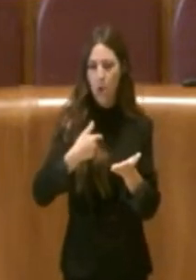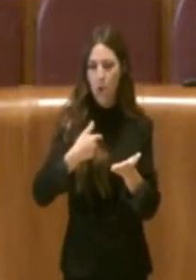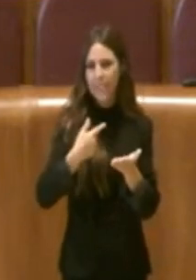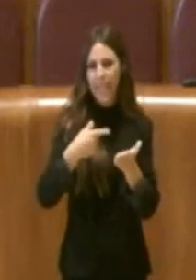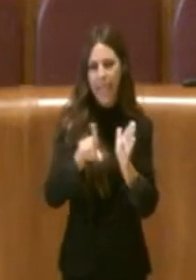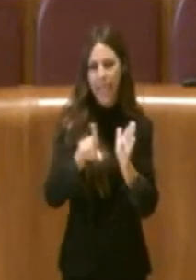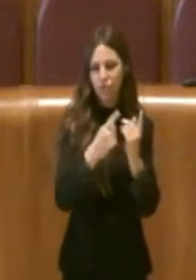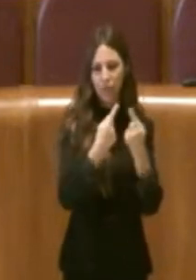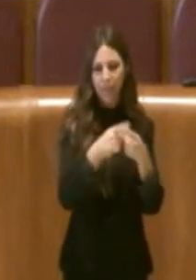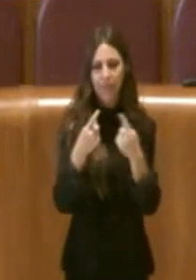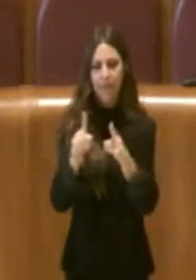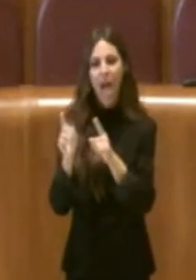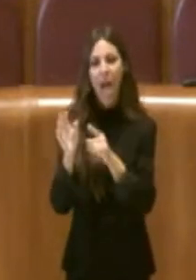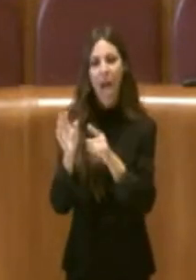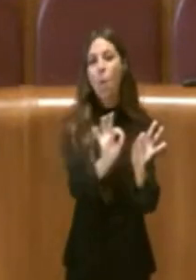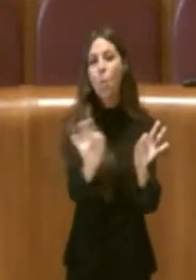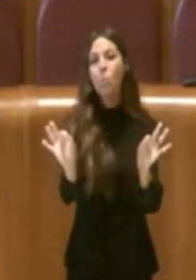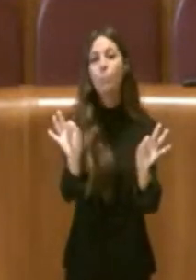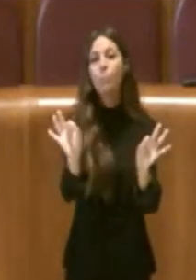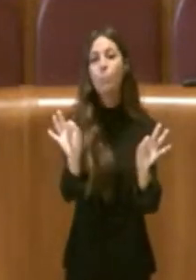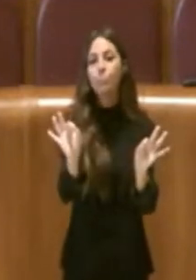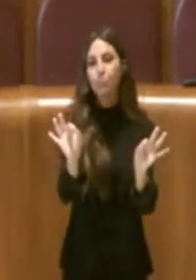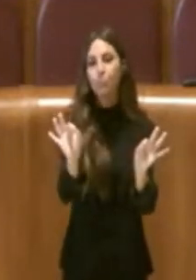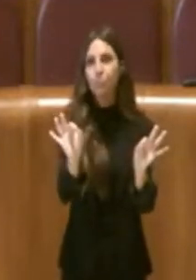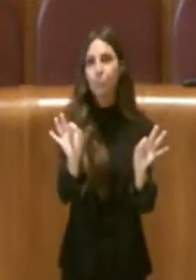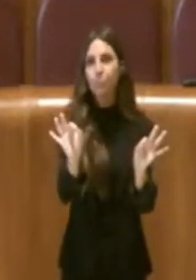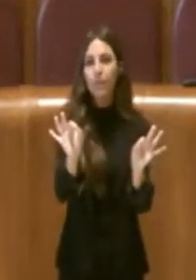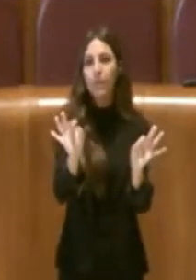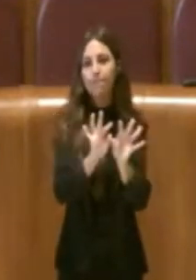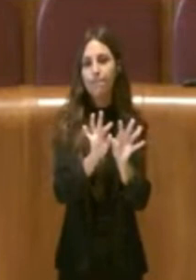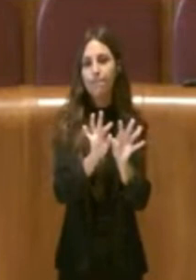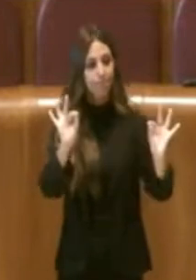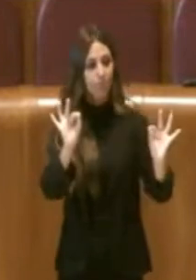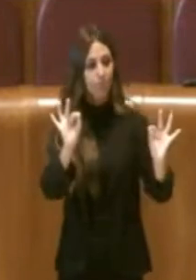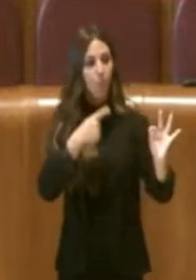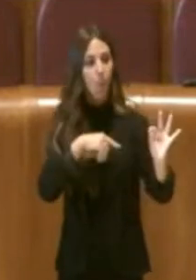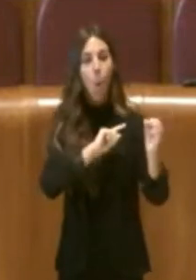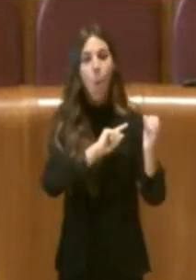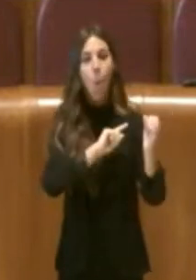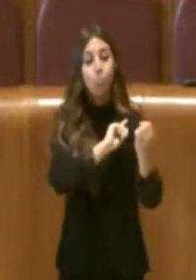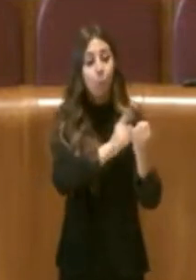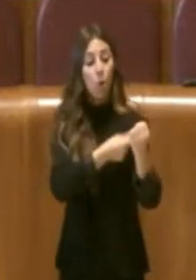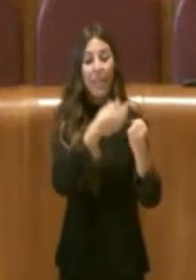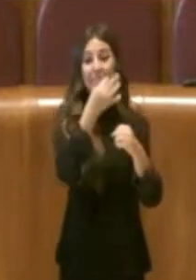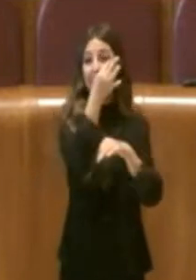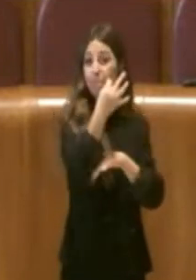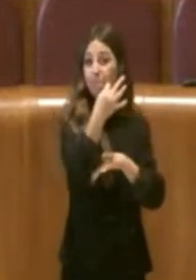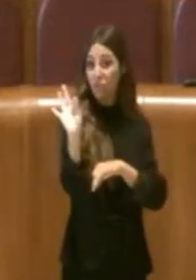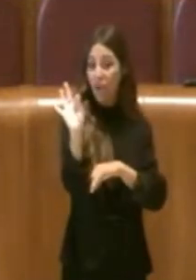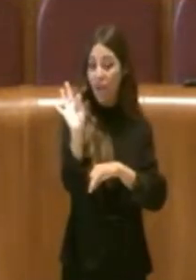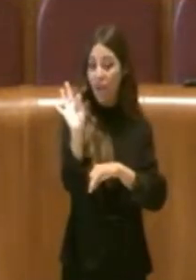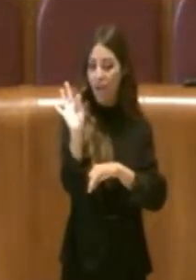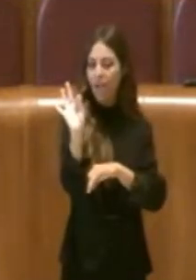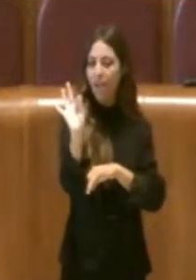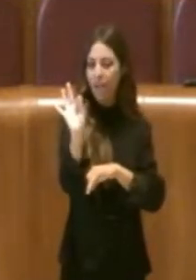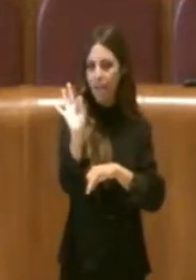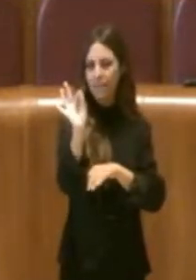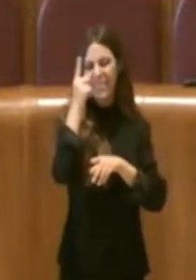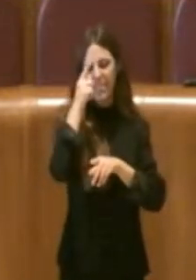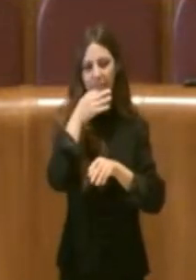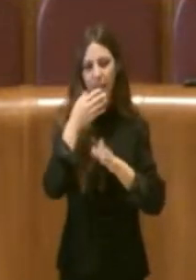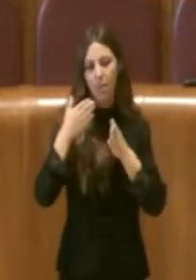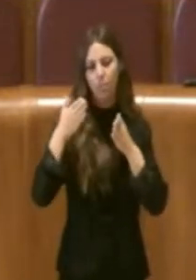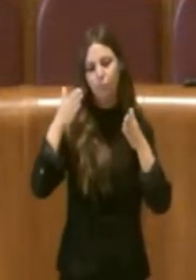alcune della appunto quella così definita sui poteri speciali che entra nel merito probabilmente più di una